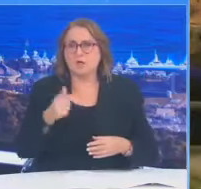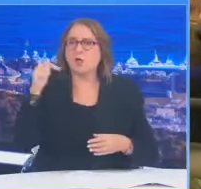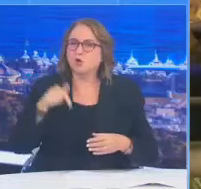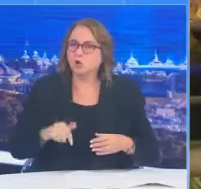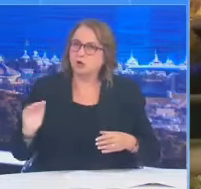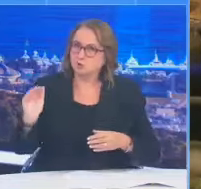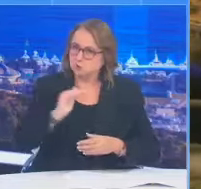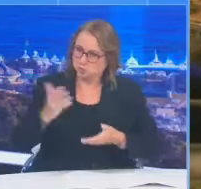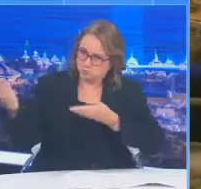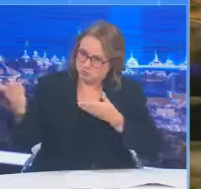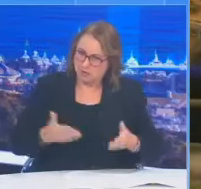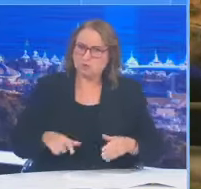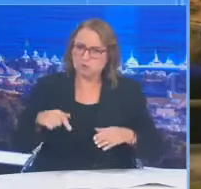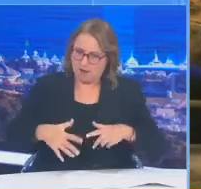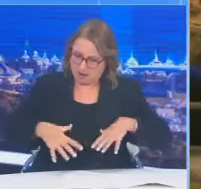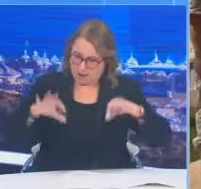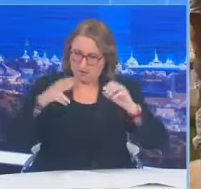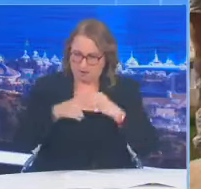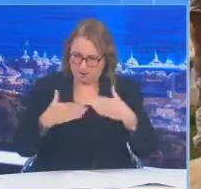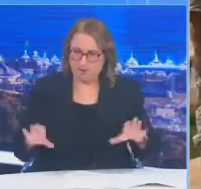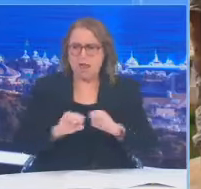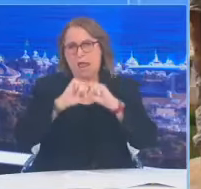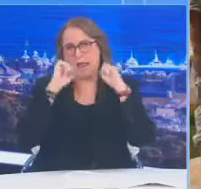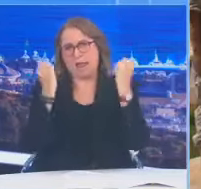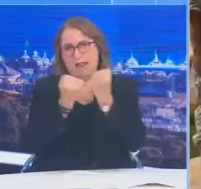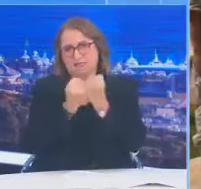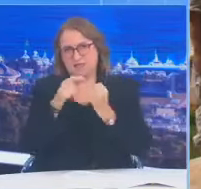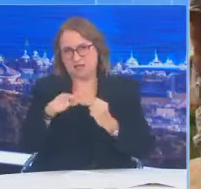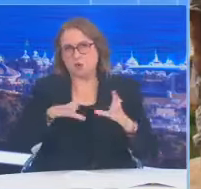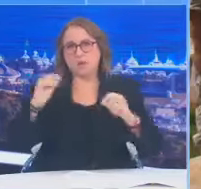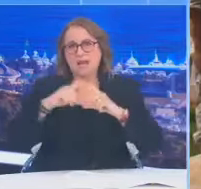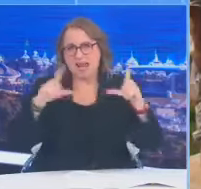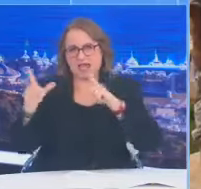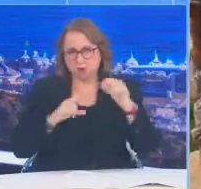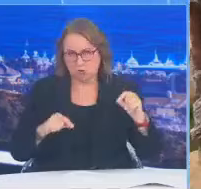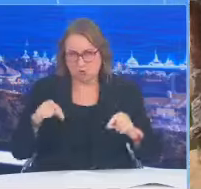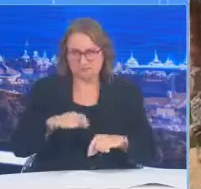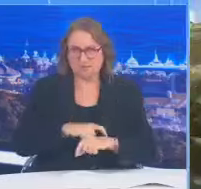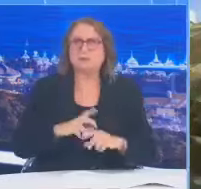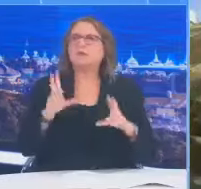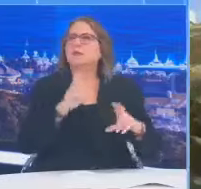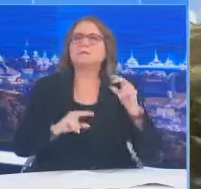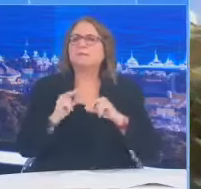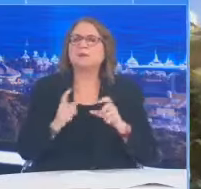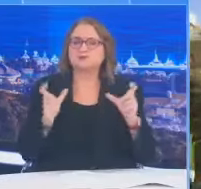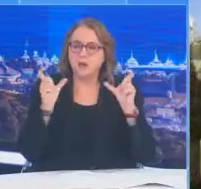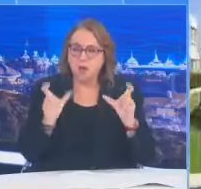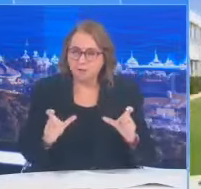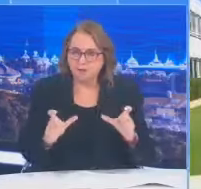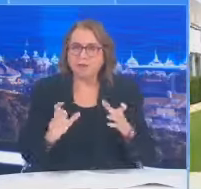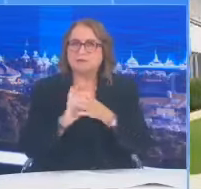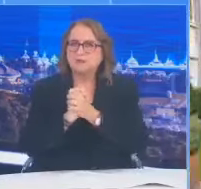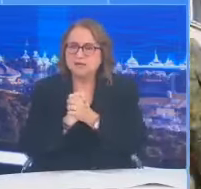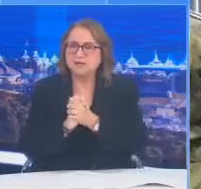στην τελετή έναρξης του συνεδρίου του ΝΑΤΟ. Κύρια συζήτηση, η νέα στρατηγική της Συμμαχίας για την άμυνα και την αποτροπή στον ευρωατλαντικό